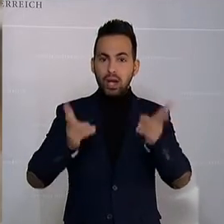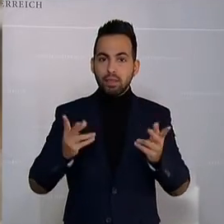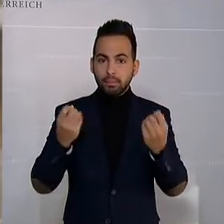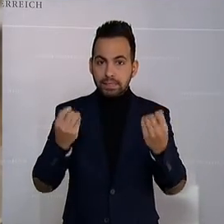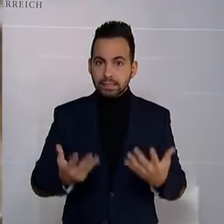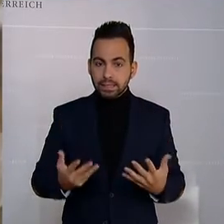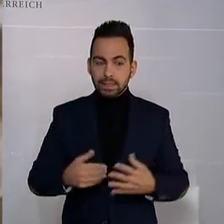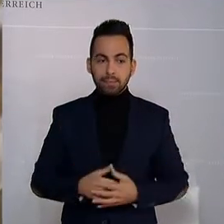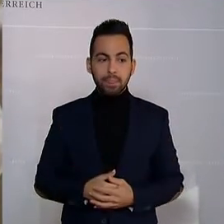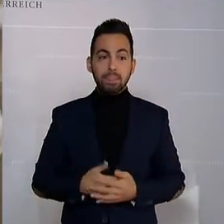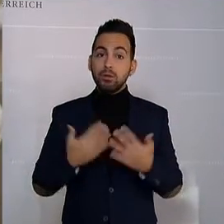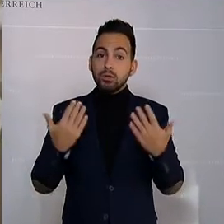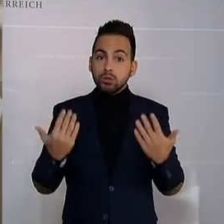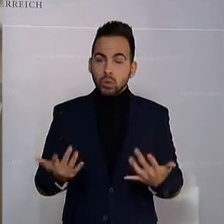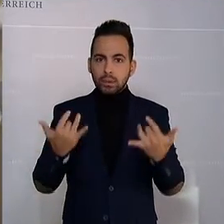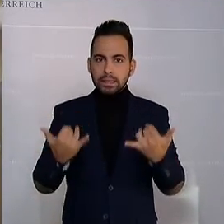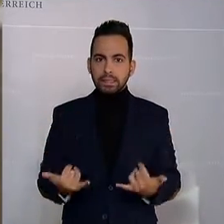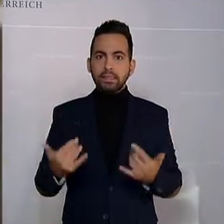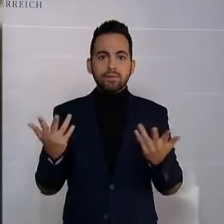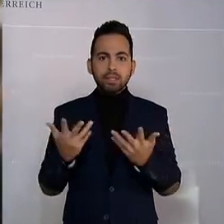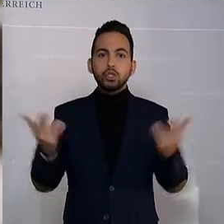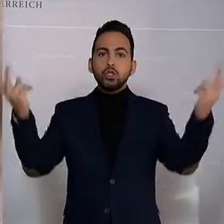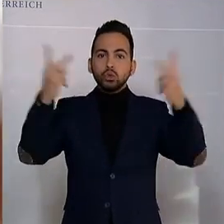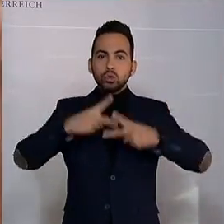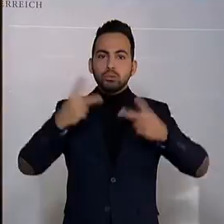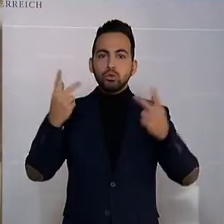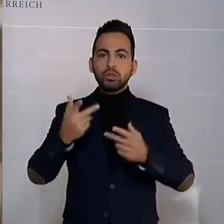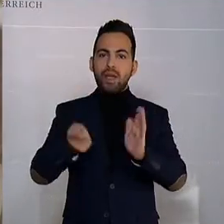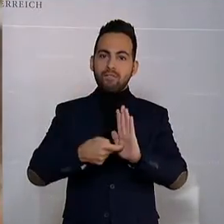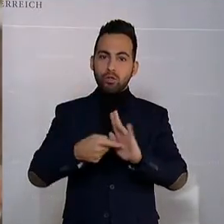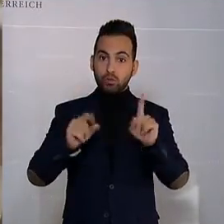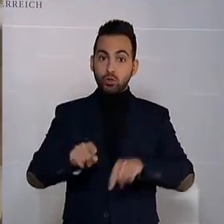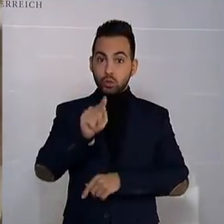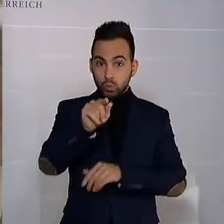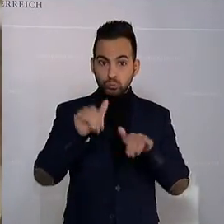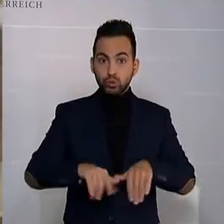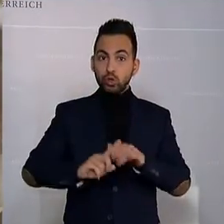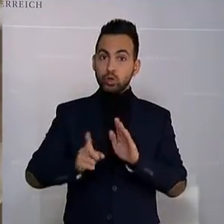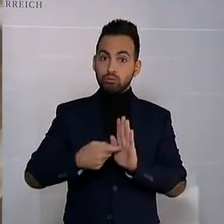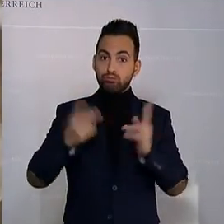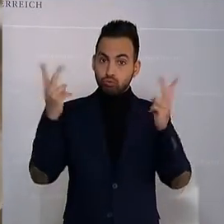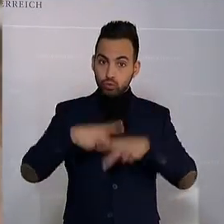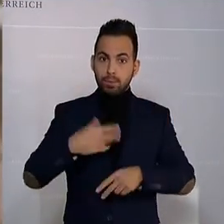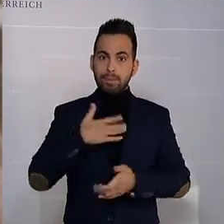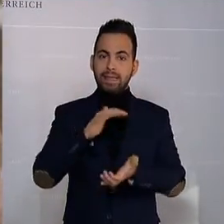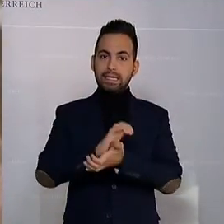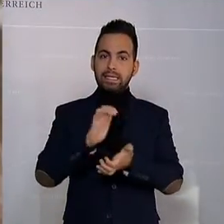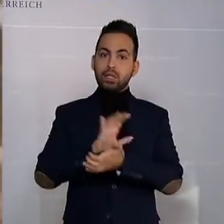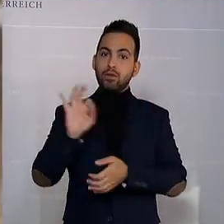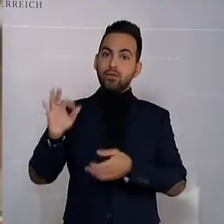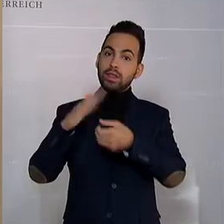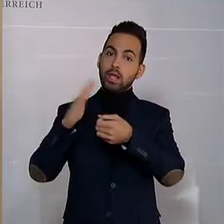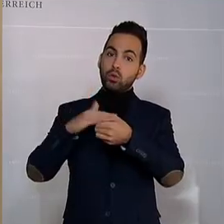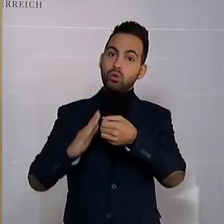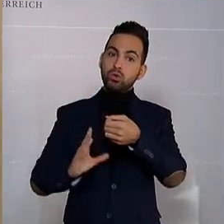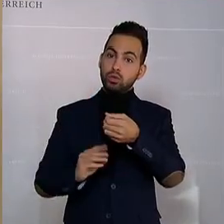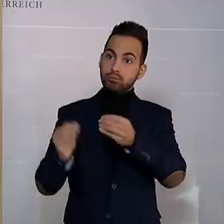jetzt kommt ein Zustimmungserfordernis hinein. Das heißt, Sie müssen zustimmen, dass Ihr Kredit für diesen Deckungsstuck verwendet wird.